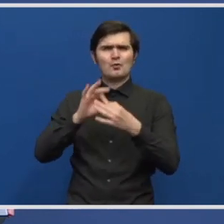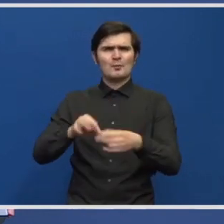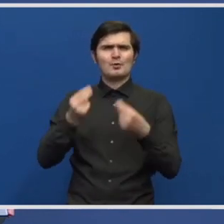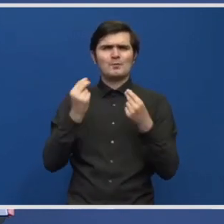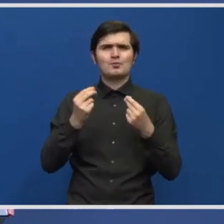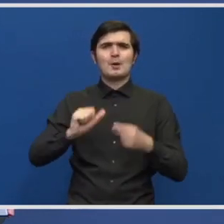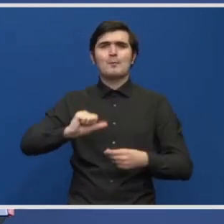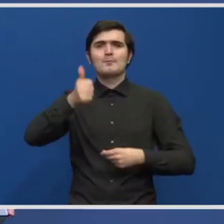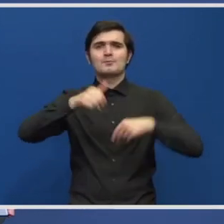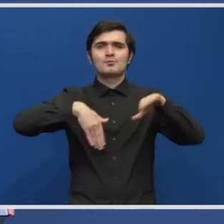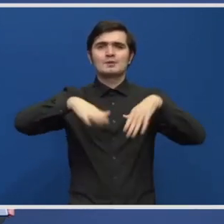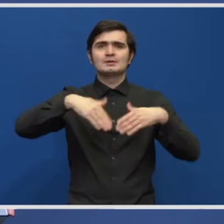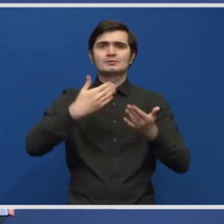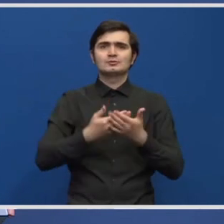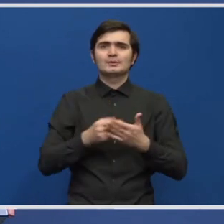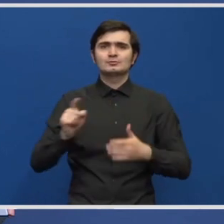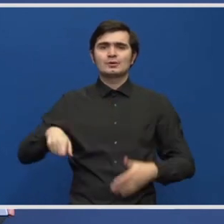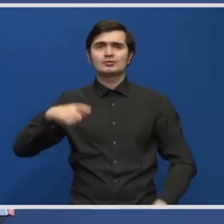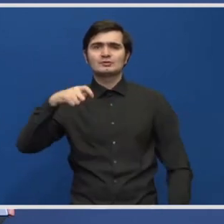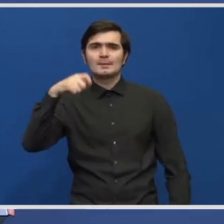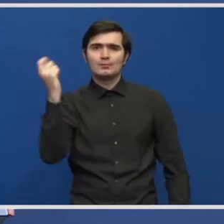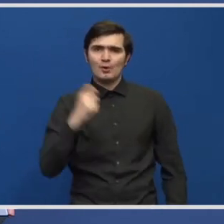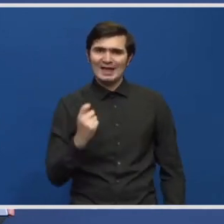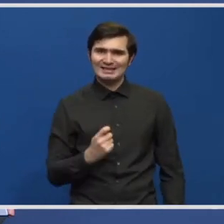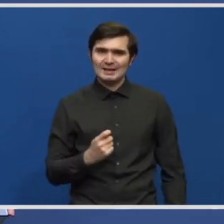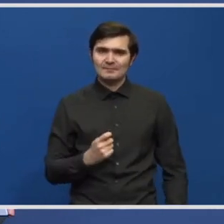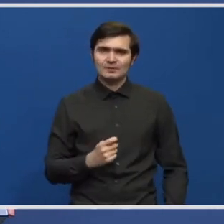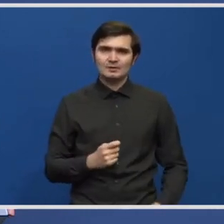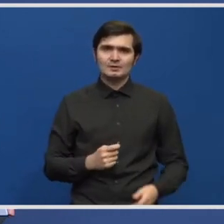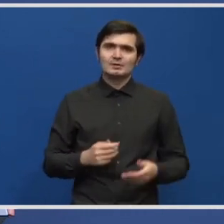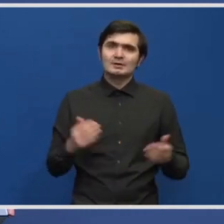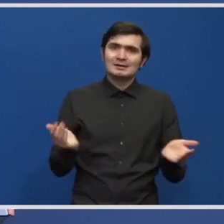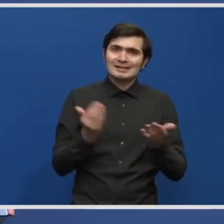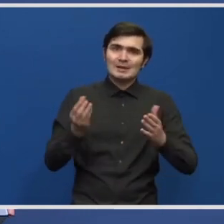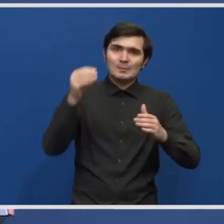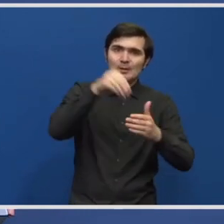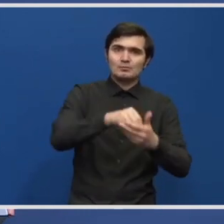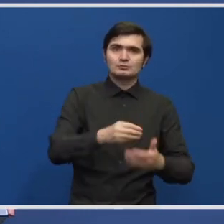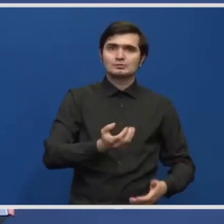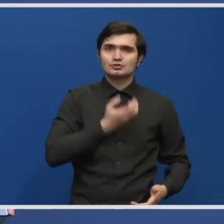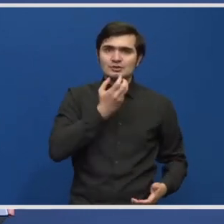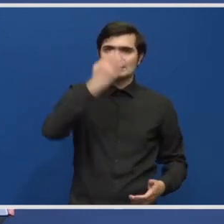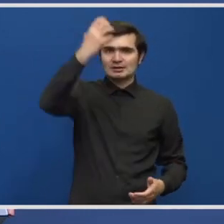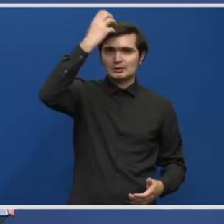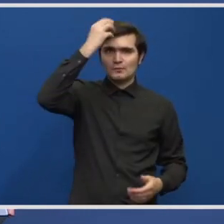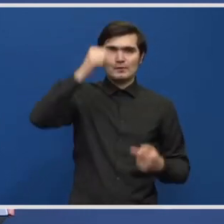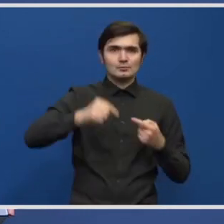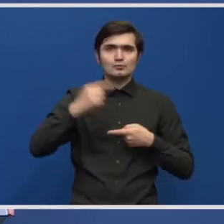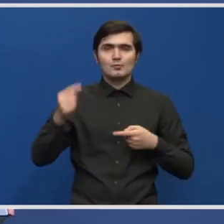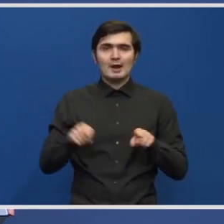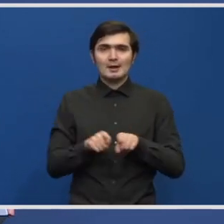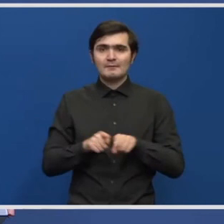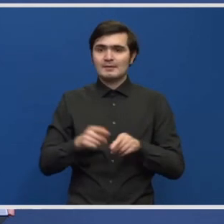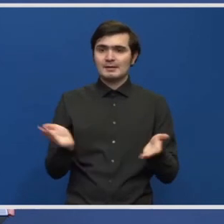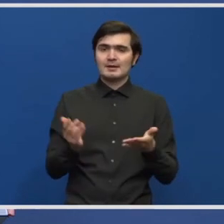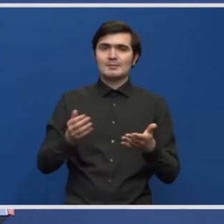aceste proiecte de infrastructură. Pe cât de repede am putut să le introducem în ședința de guvern, pe atât de repede le-am